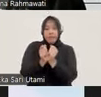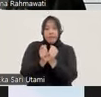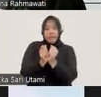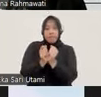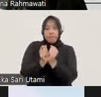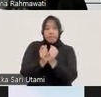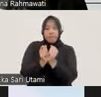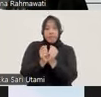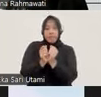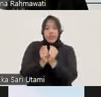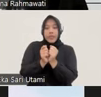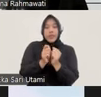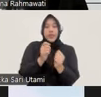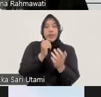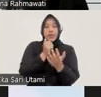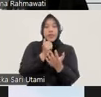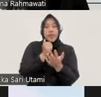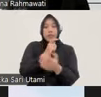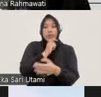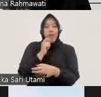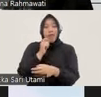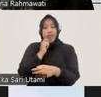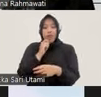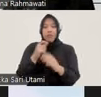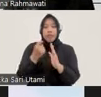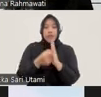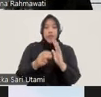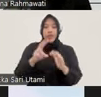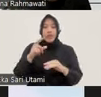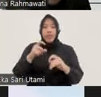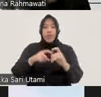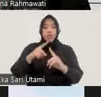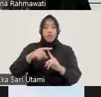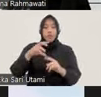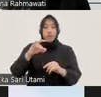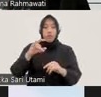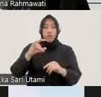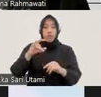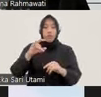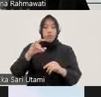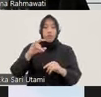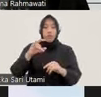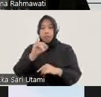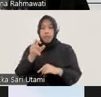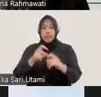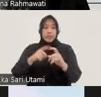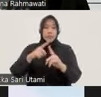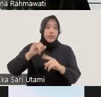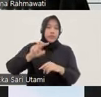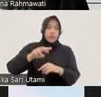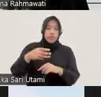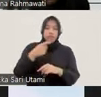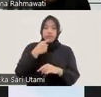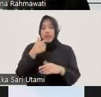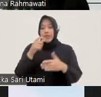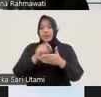restoratif justice itu disalahgunakan justru malah untuk melegitimasi catatan-catatan yang sangat